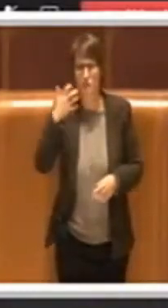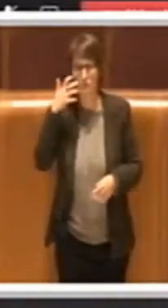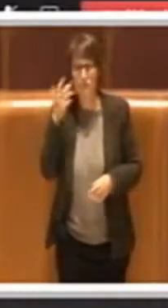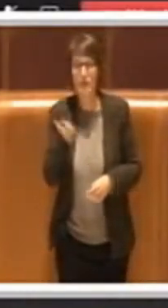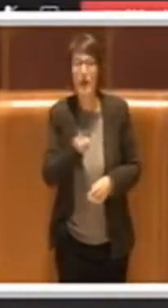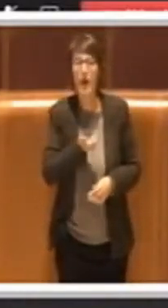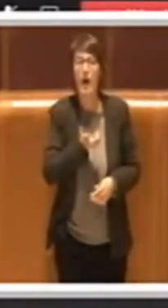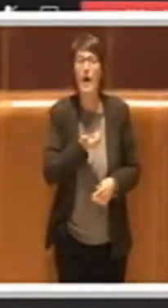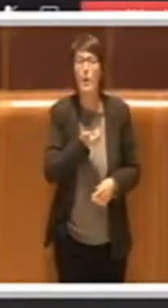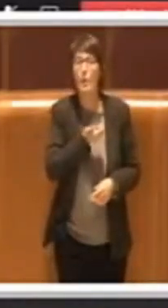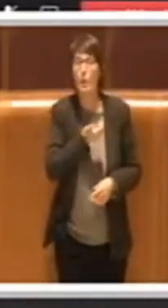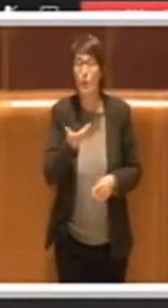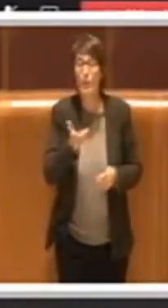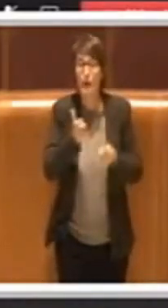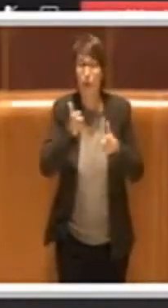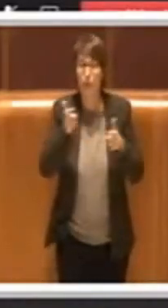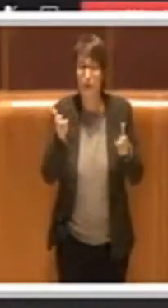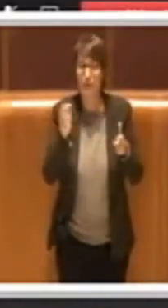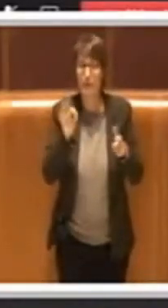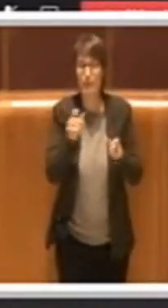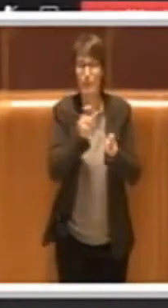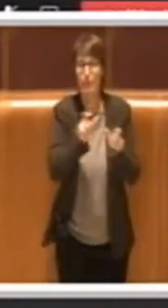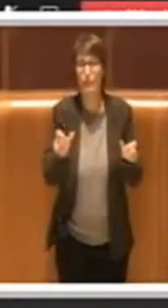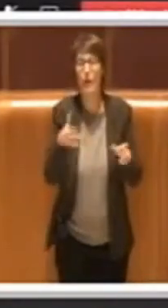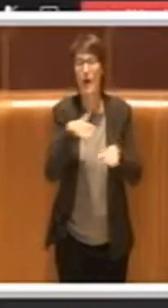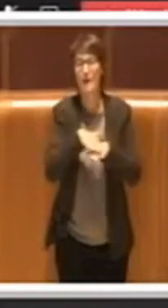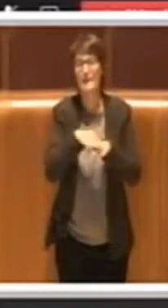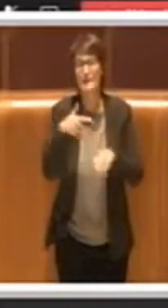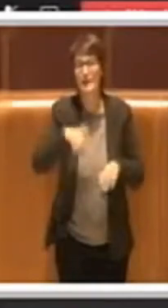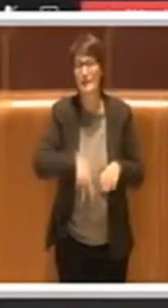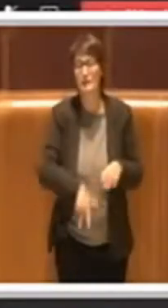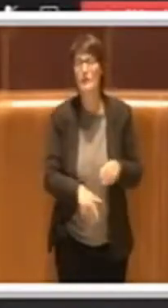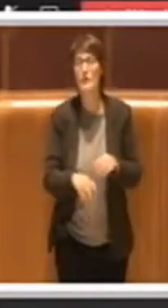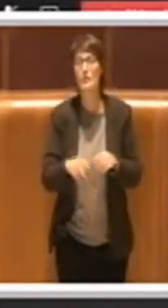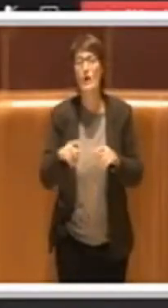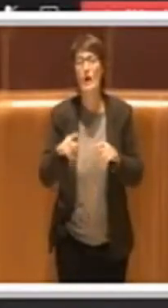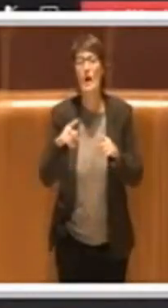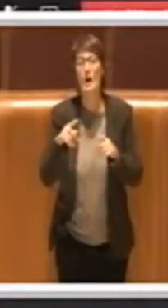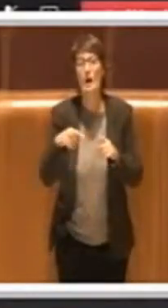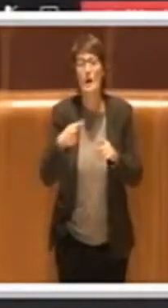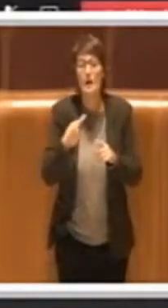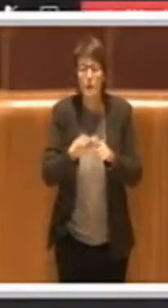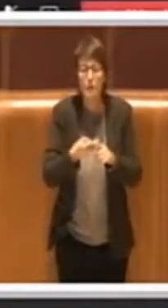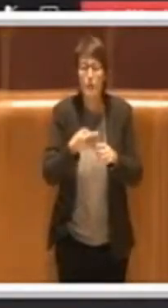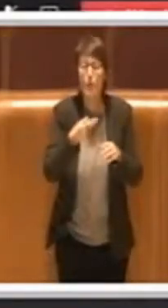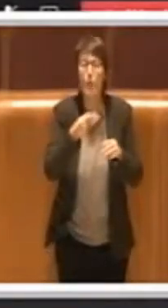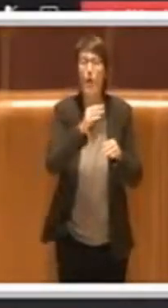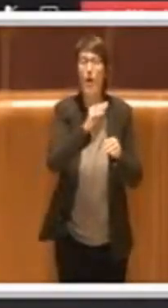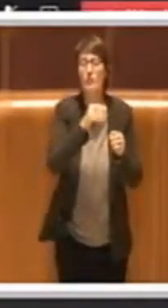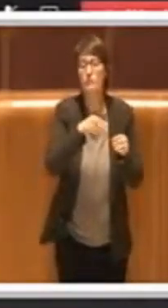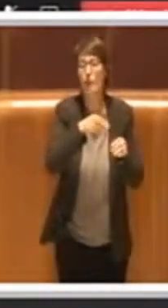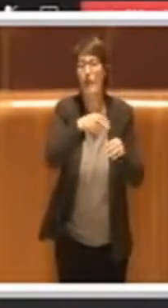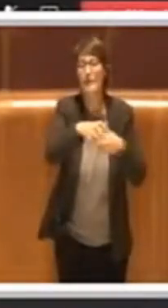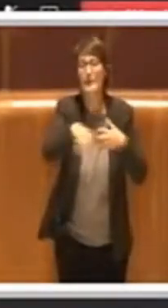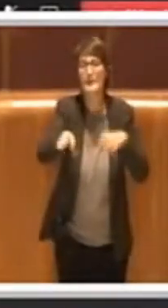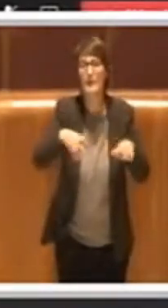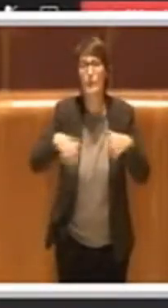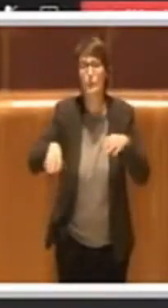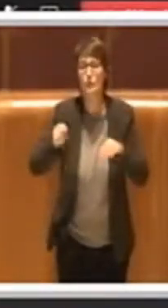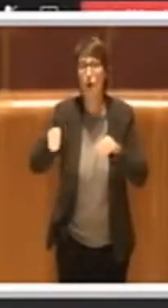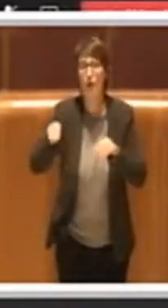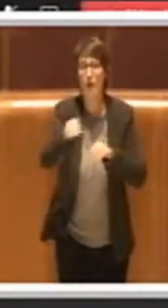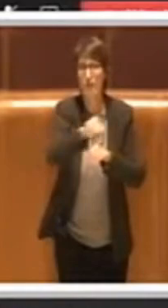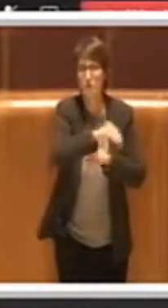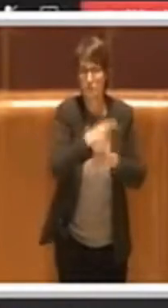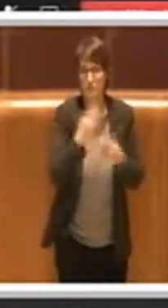assistenti sociali che anche dare un'adeguata distribuzione, che non deve essere solamente in base